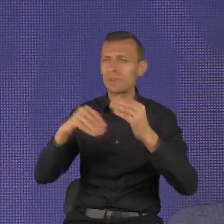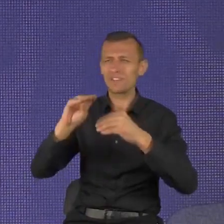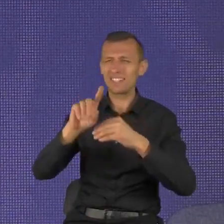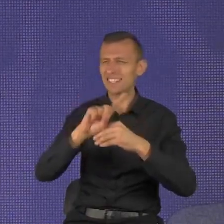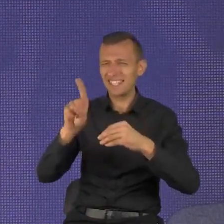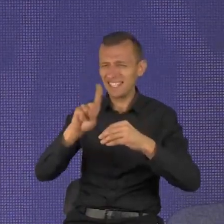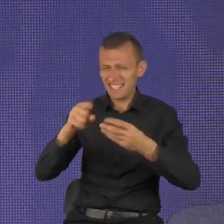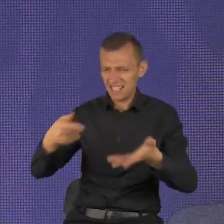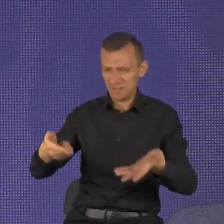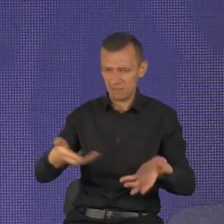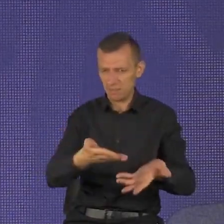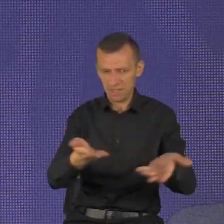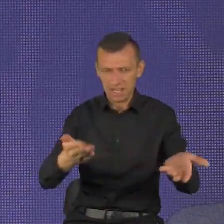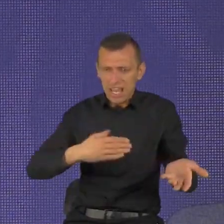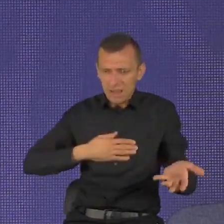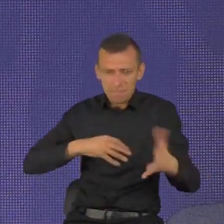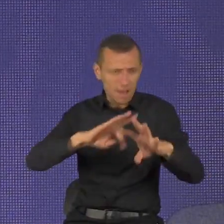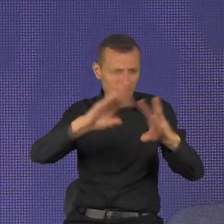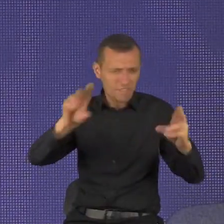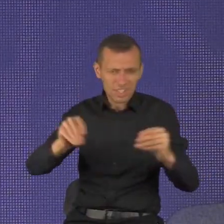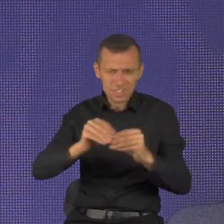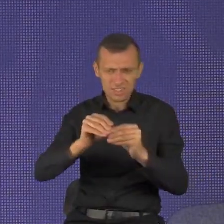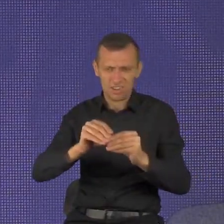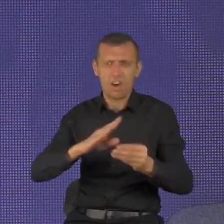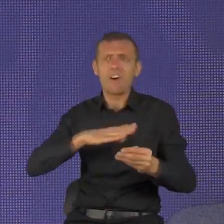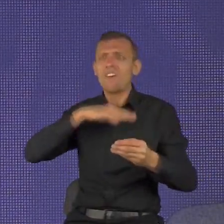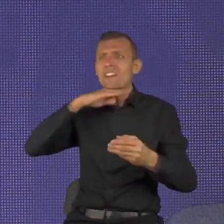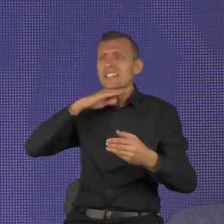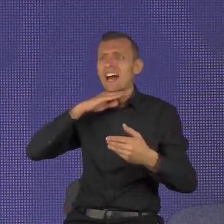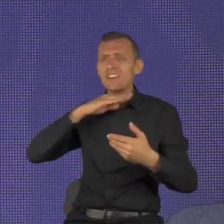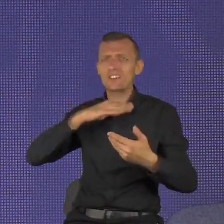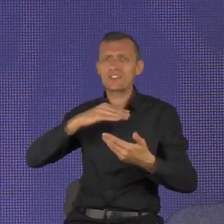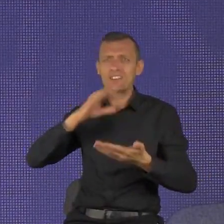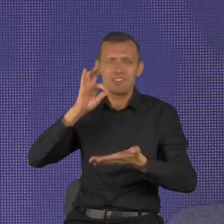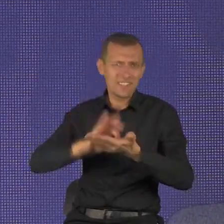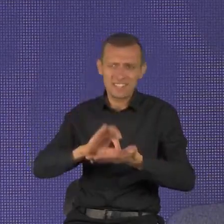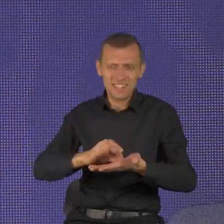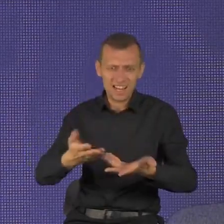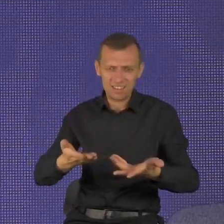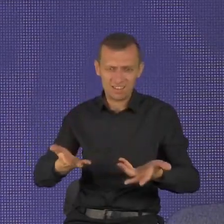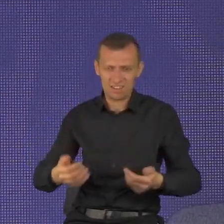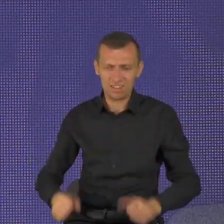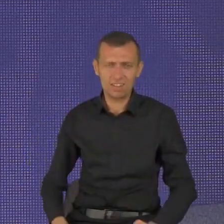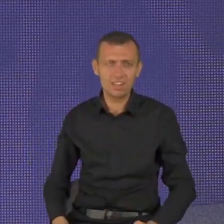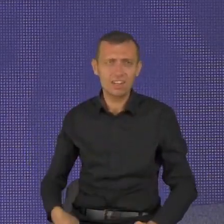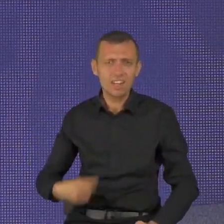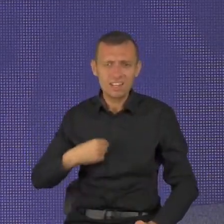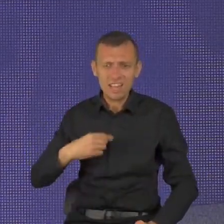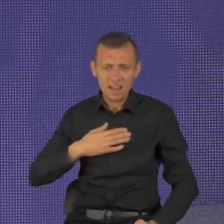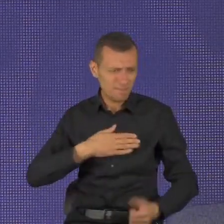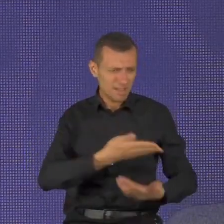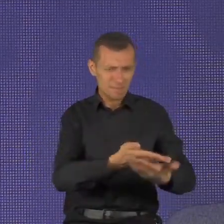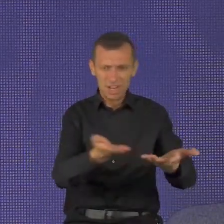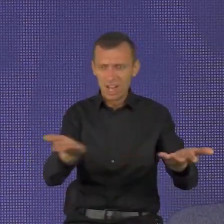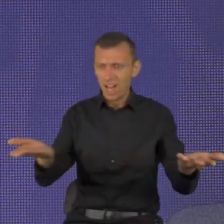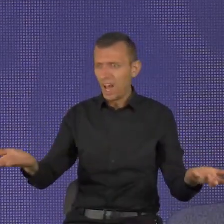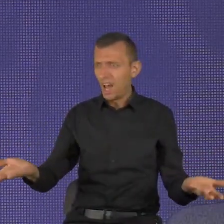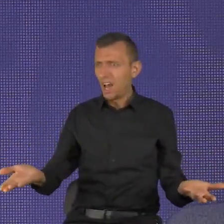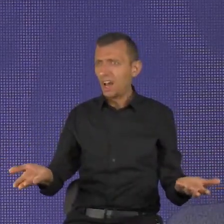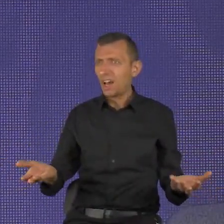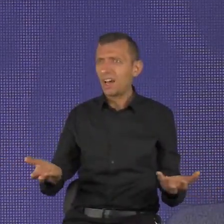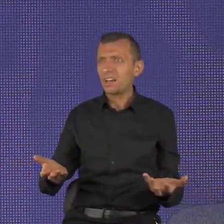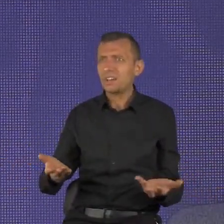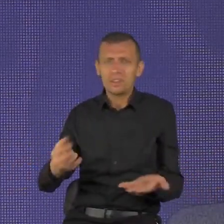Zadowolenie oznacza to. Nie potrzebuję mieć więcej, by być szczęśliwym człowiekiem. Słyszycie?